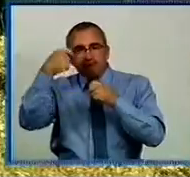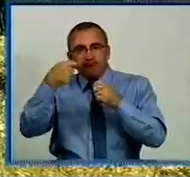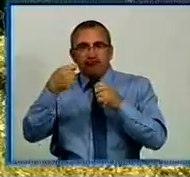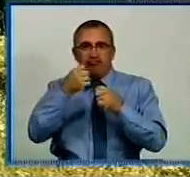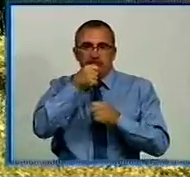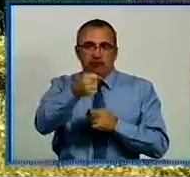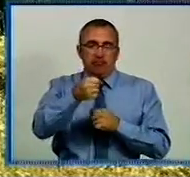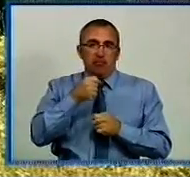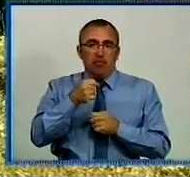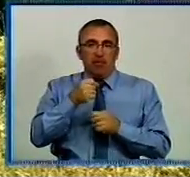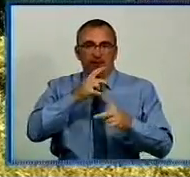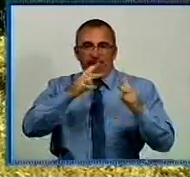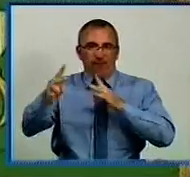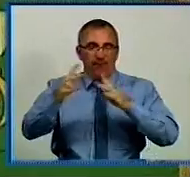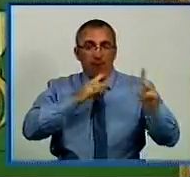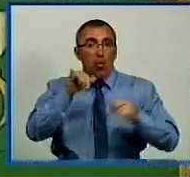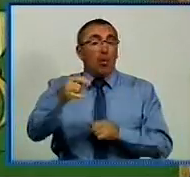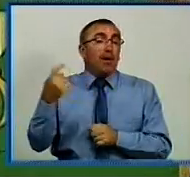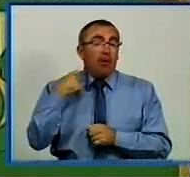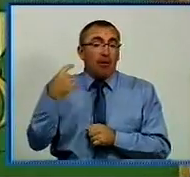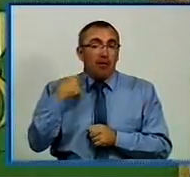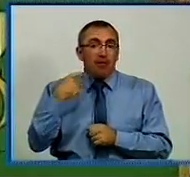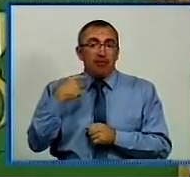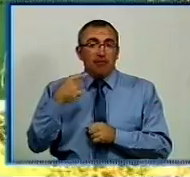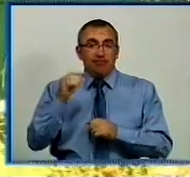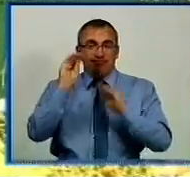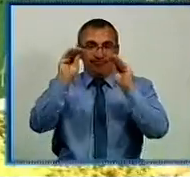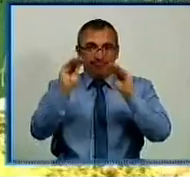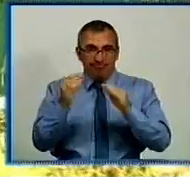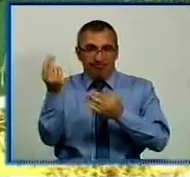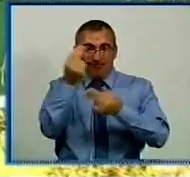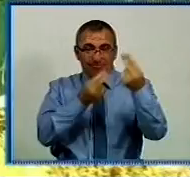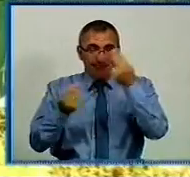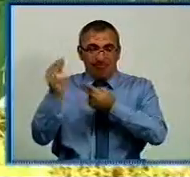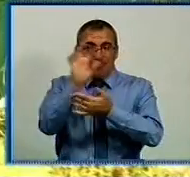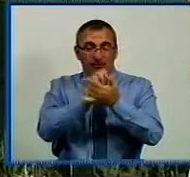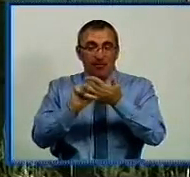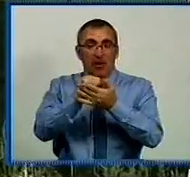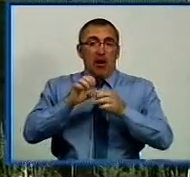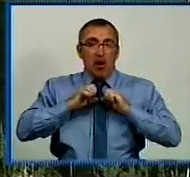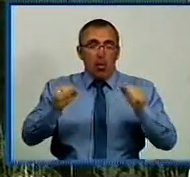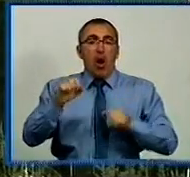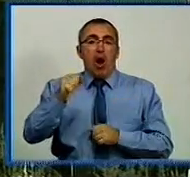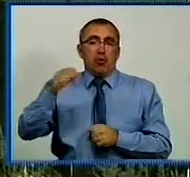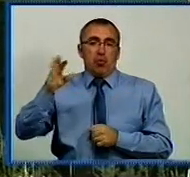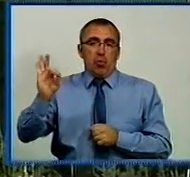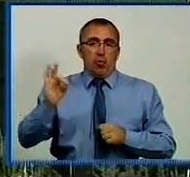Вандалізм у Кіровограді. Невідомі сплюндрували патріотичне графіті із зображенням героя ТО.